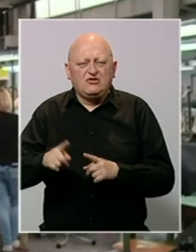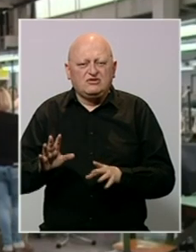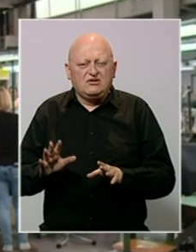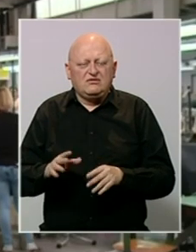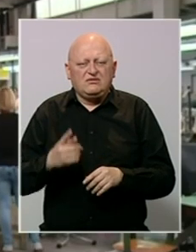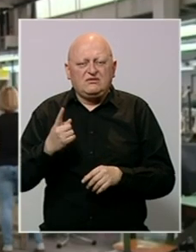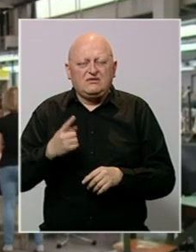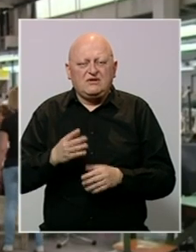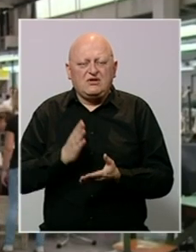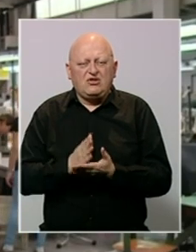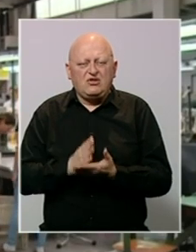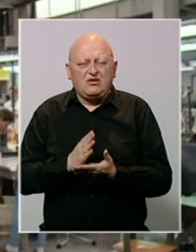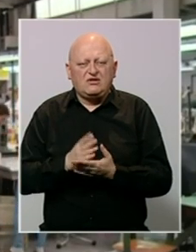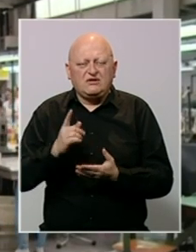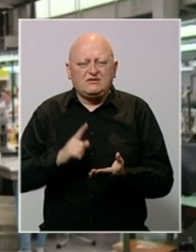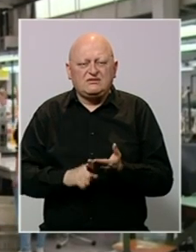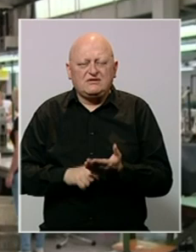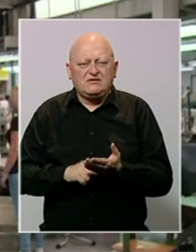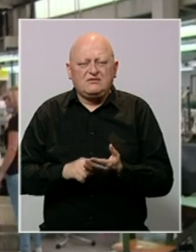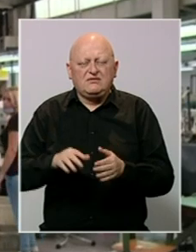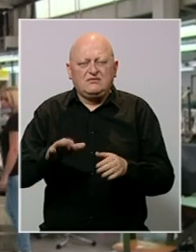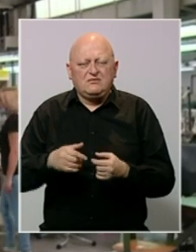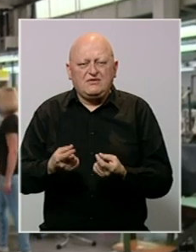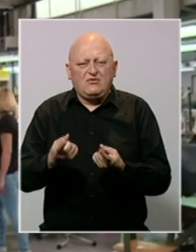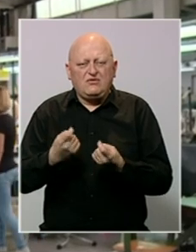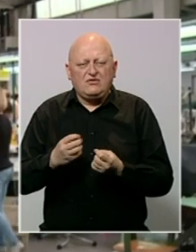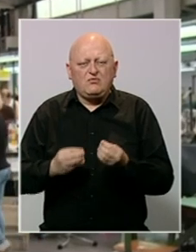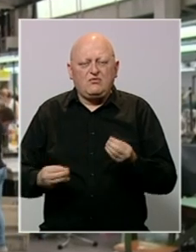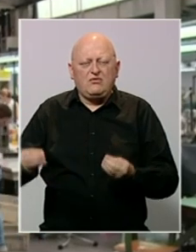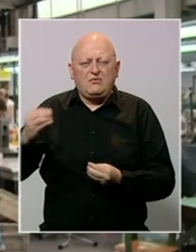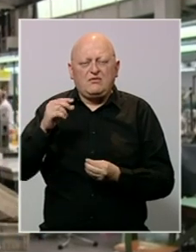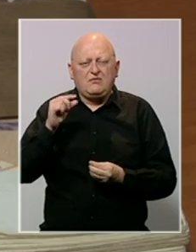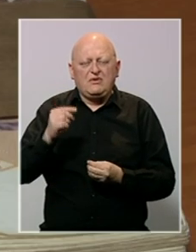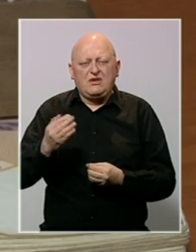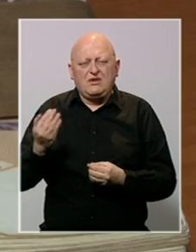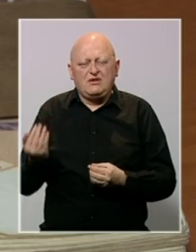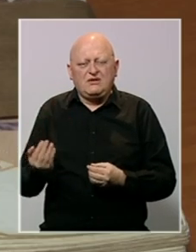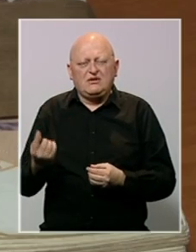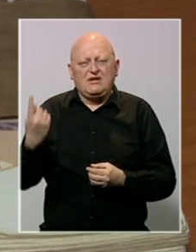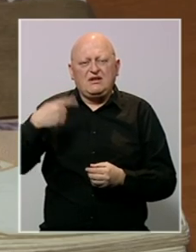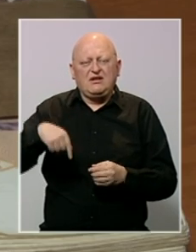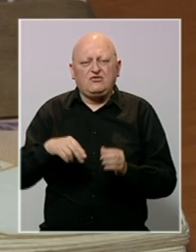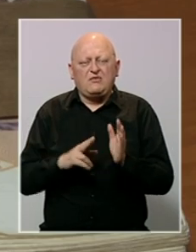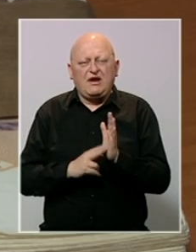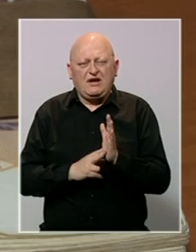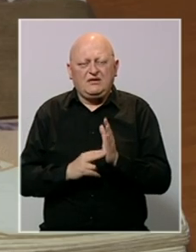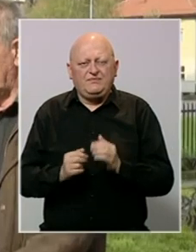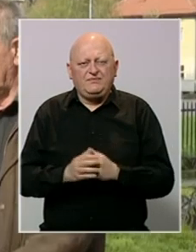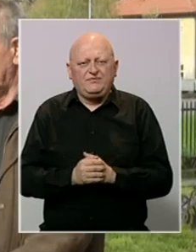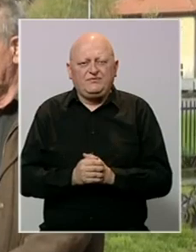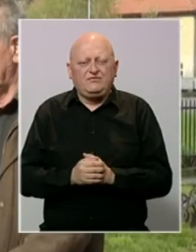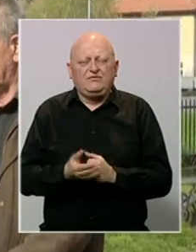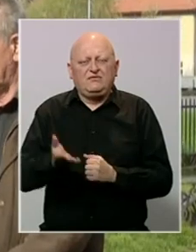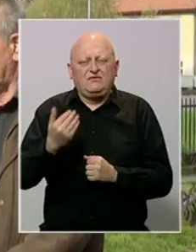Jedan od načina, kažu i sindikata, je prihvatanje inicijative o povećanju minimalne plaće na hiljadu konvertibilnih maraka.